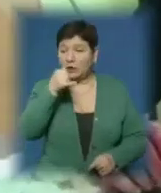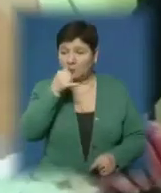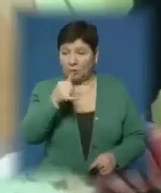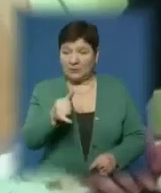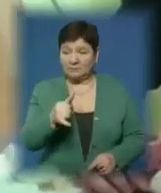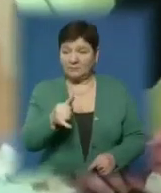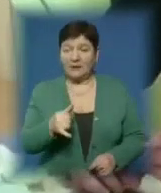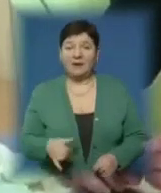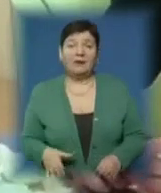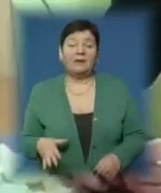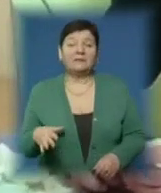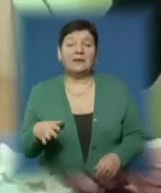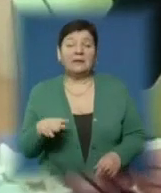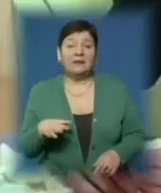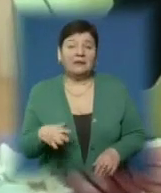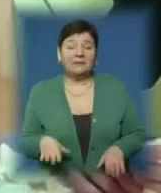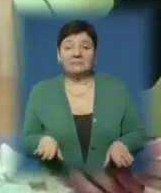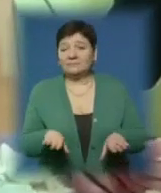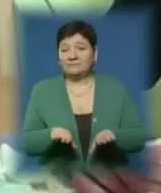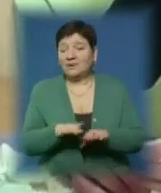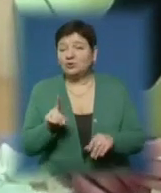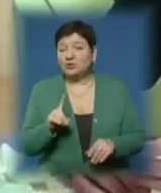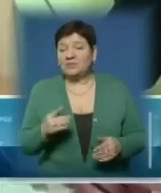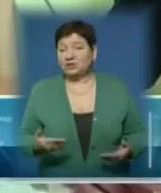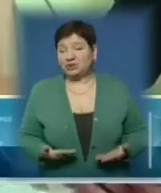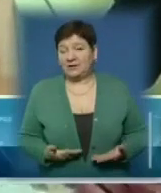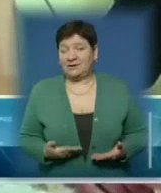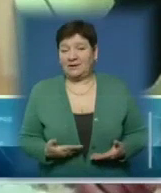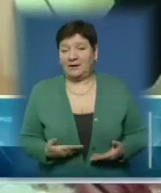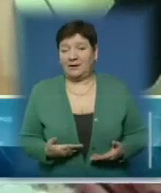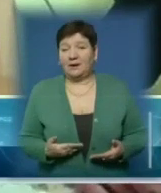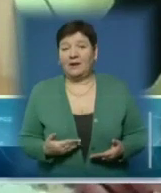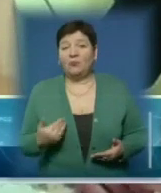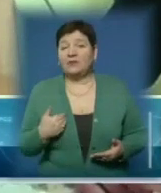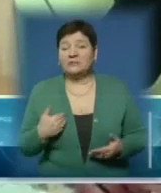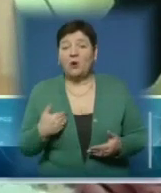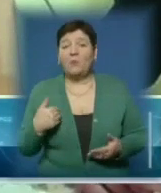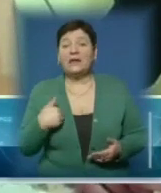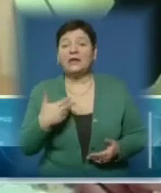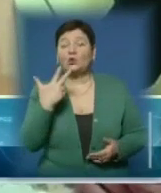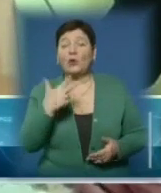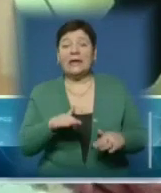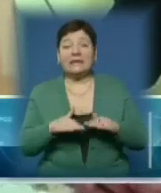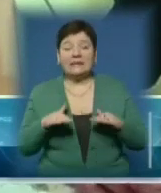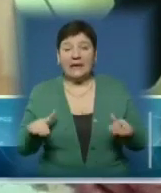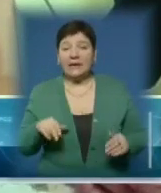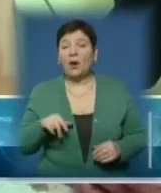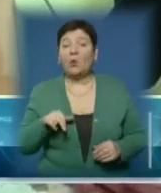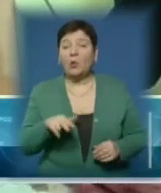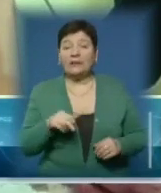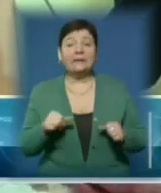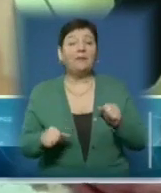Руваля такі, що страшно підійти до них, не то, що там жити біля них. У мене троє дітей маленьких ходять туди,